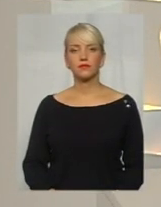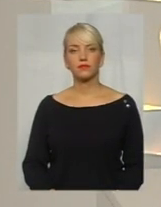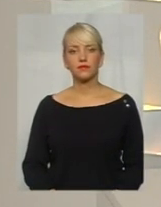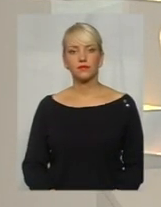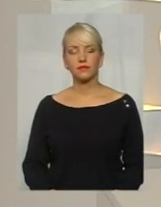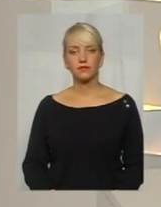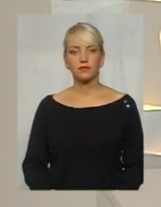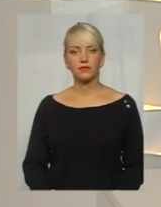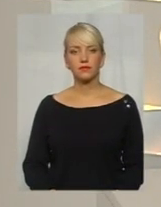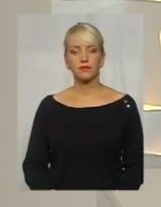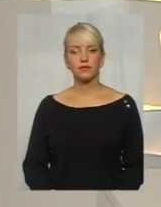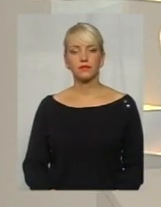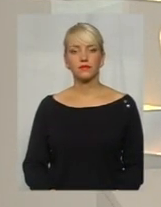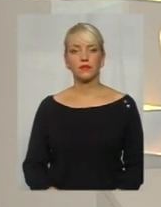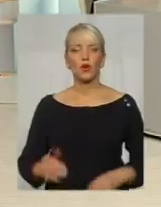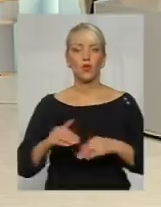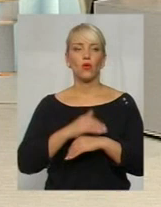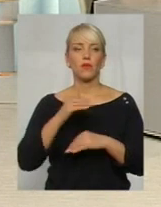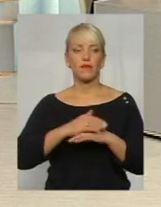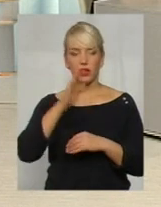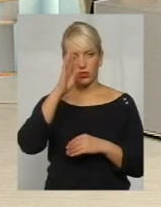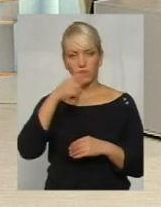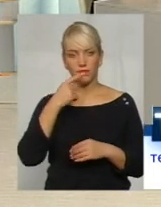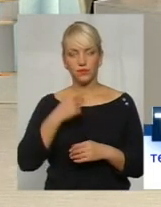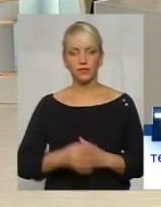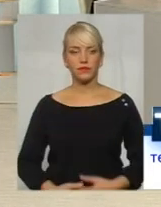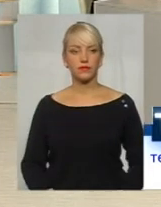вечір, ви в ефірі. Добрий вечір. Добрий вечір.